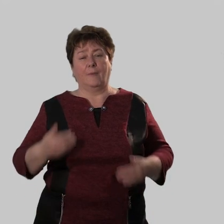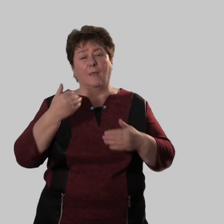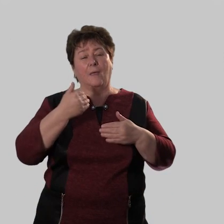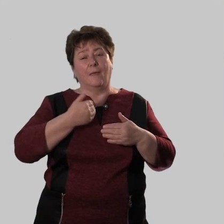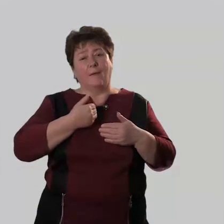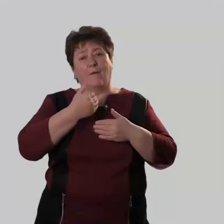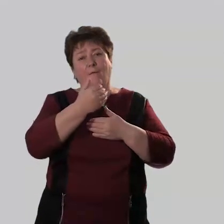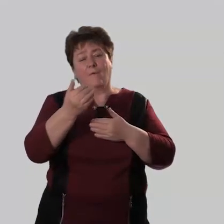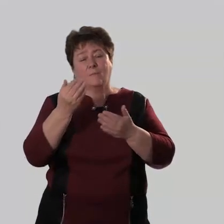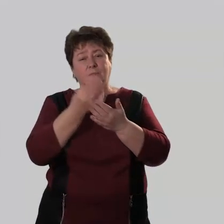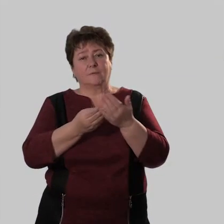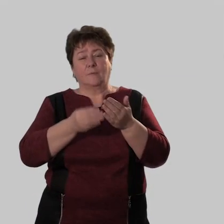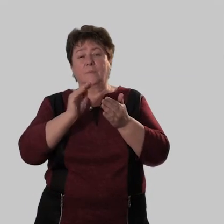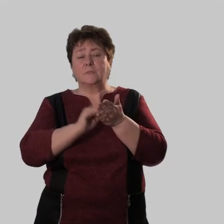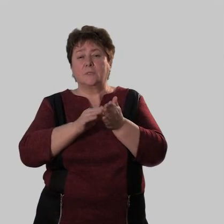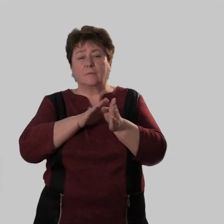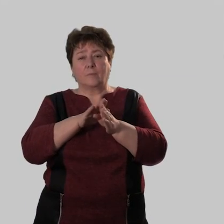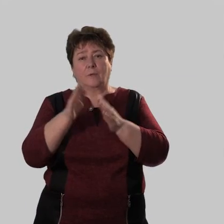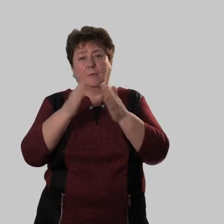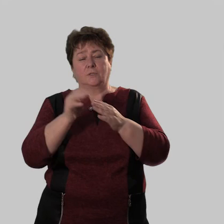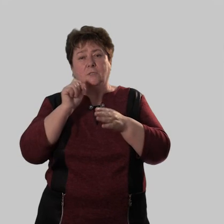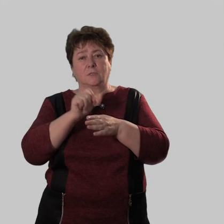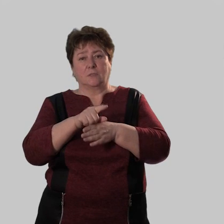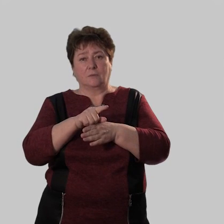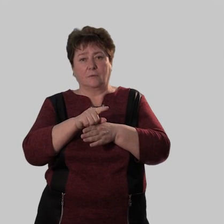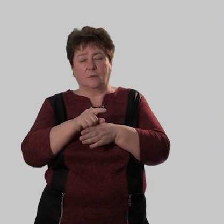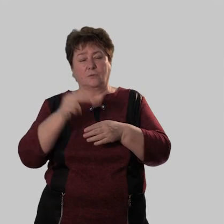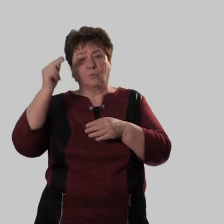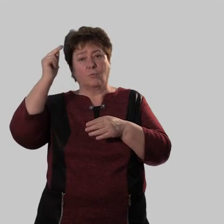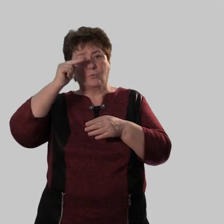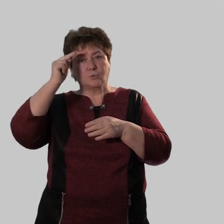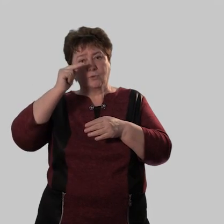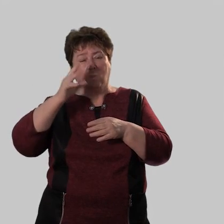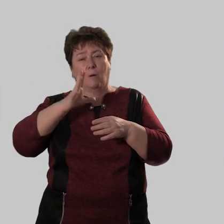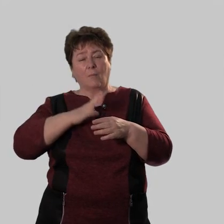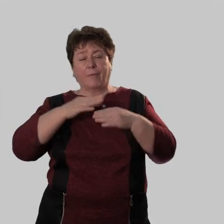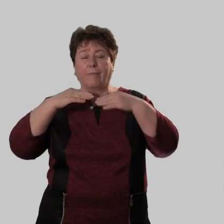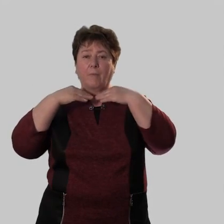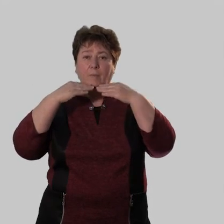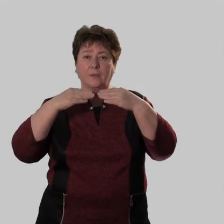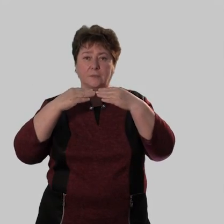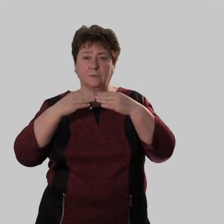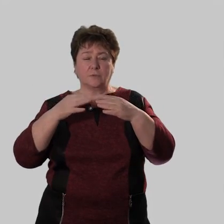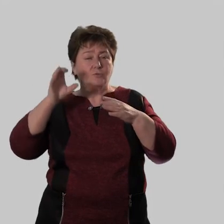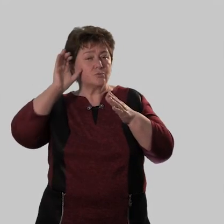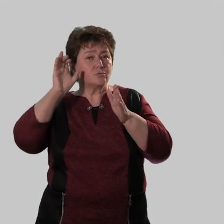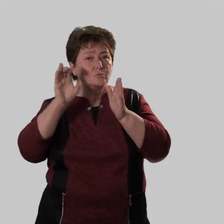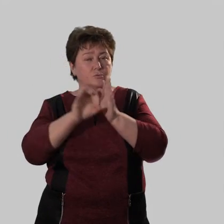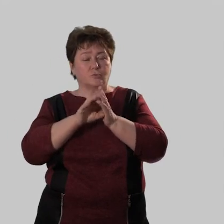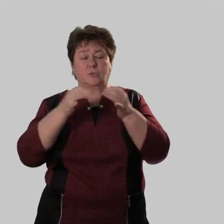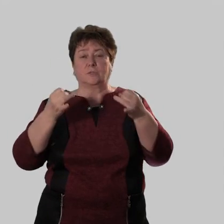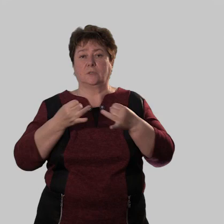А я вам советую регулярно выполнять домашние задания, учить, быть внимательными,